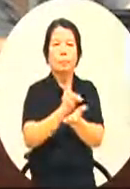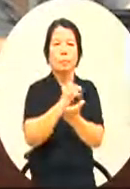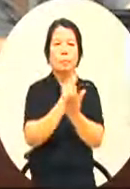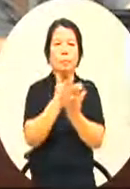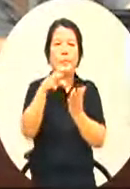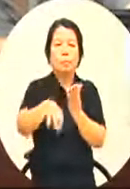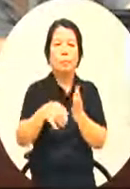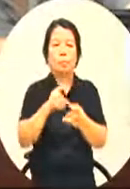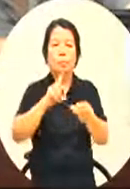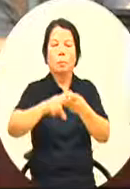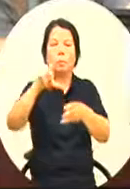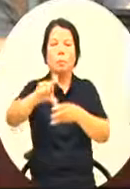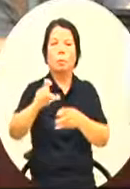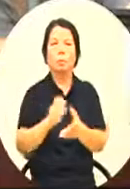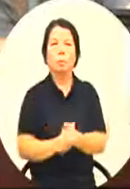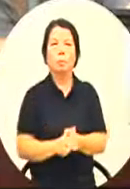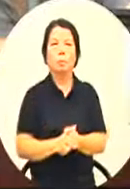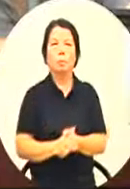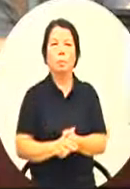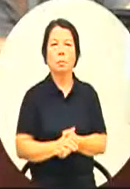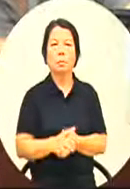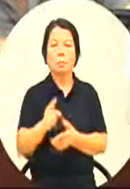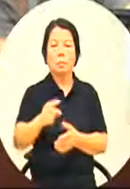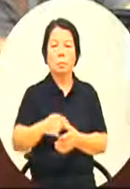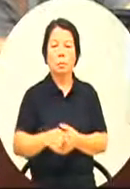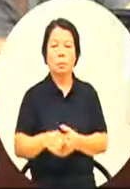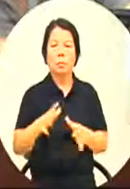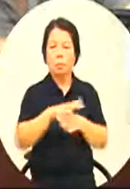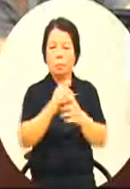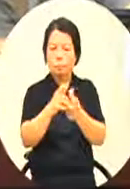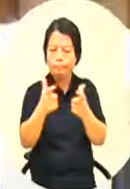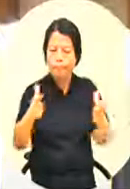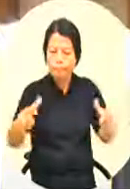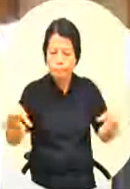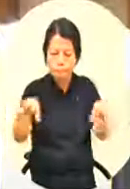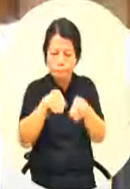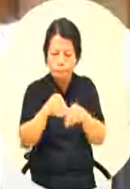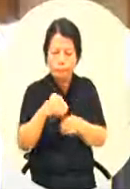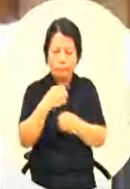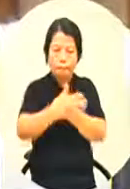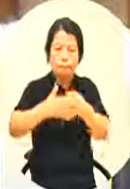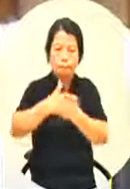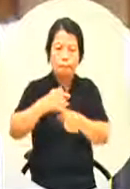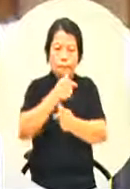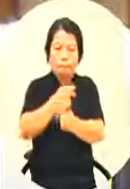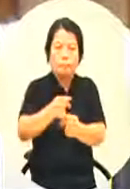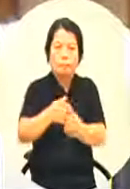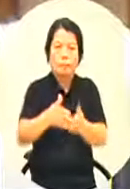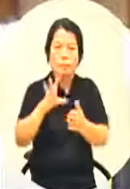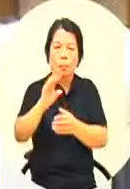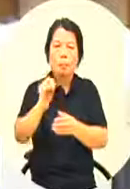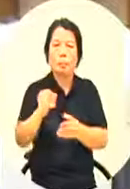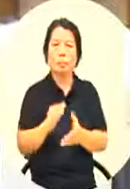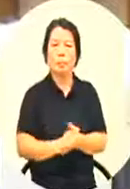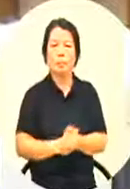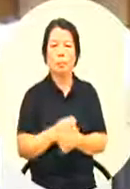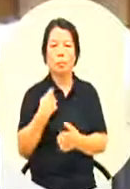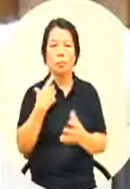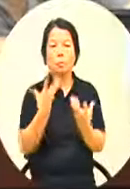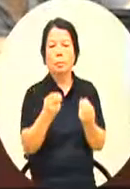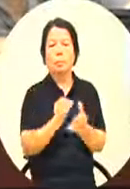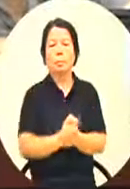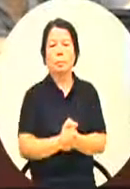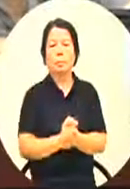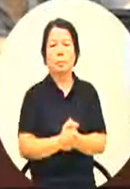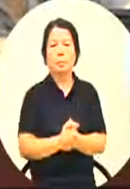主题我的意思是说你有一个整体编列的概念吗当时有没有有没有你只告诉我有没有就好啦我们没有一个整